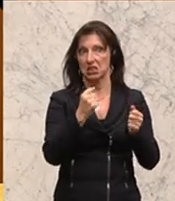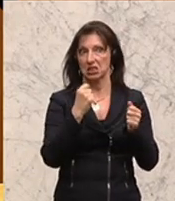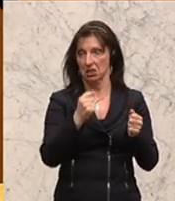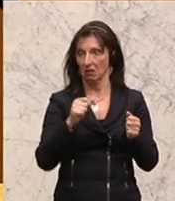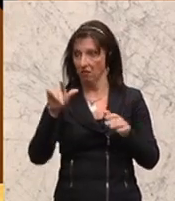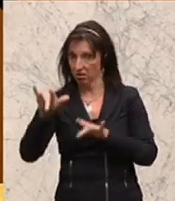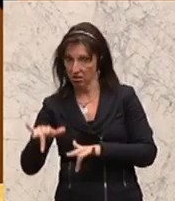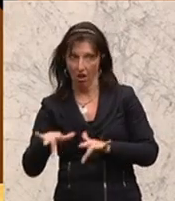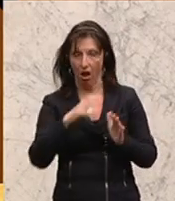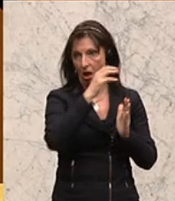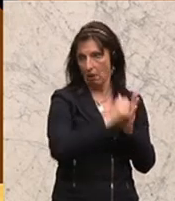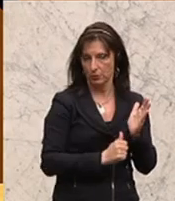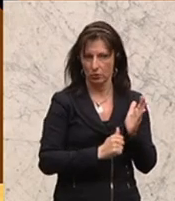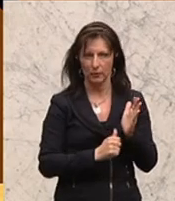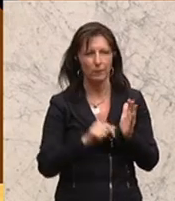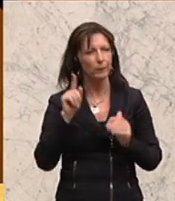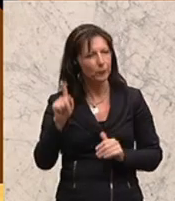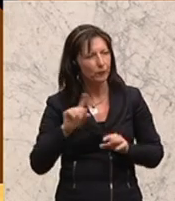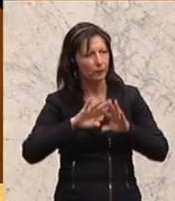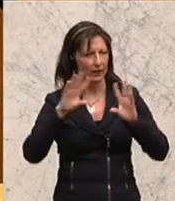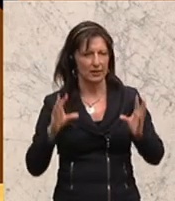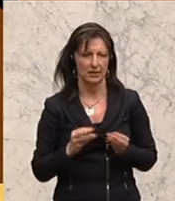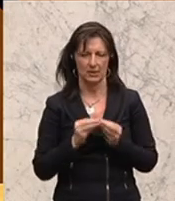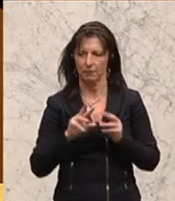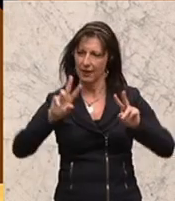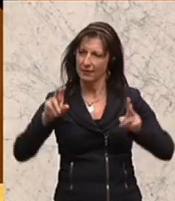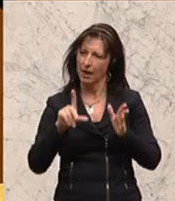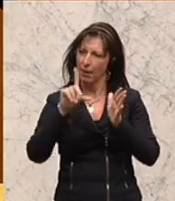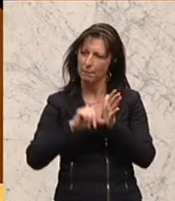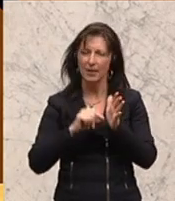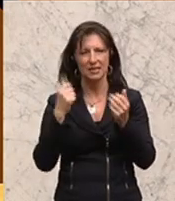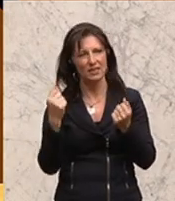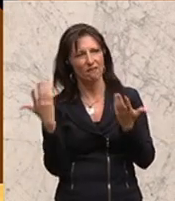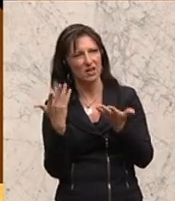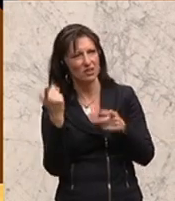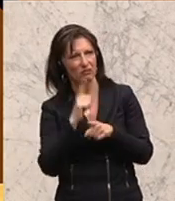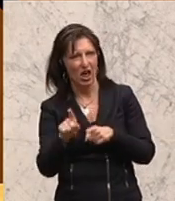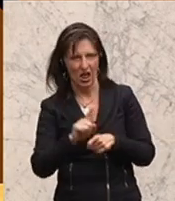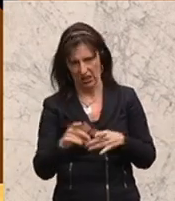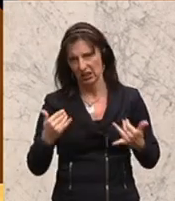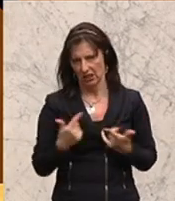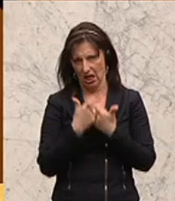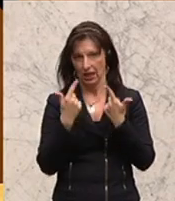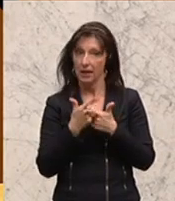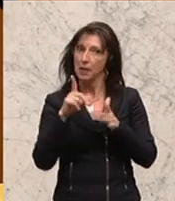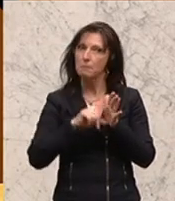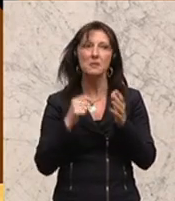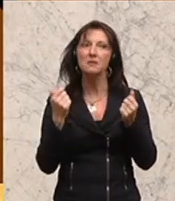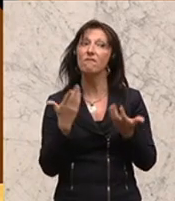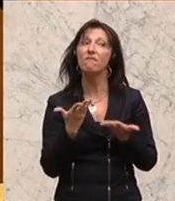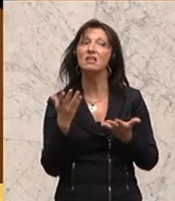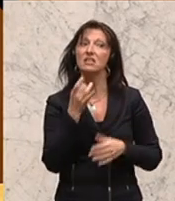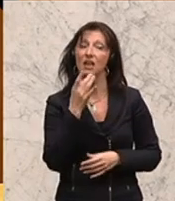dem Zusammenhang auch insgesamt auf Unzulänglichkeiten bei der Mindestsicherung eingehen. Was ist die Mindestsicherung? Die Mindestsicherung ist